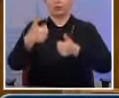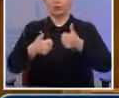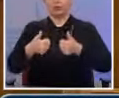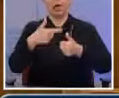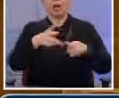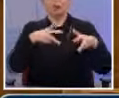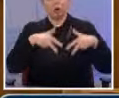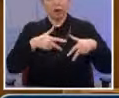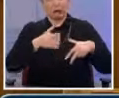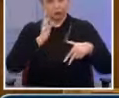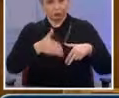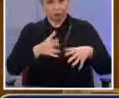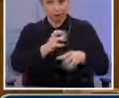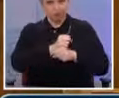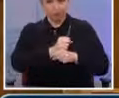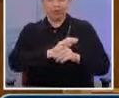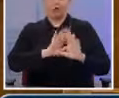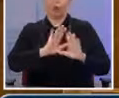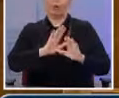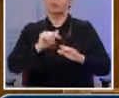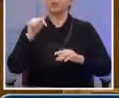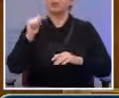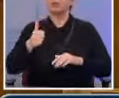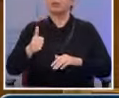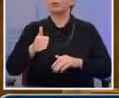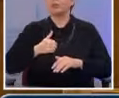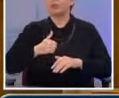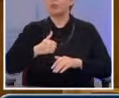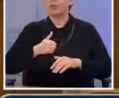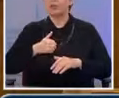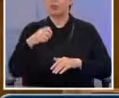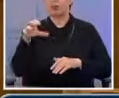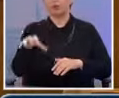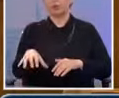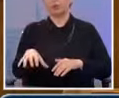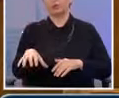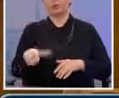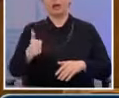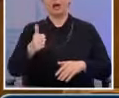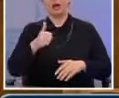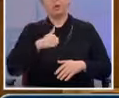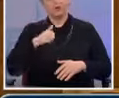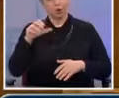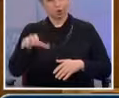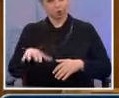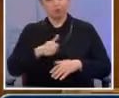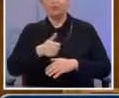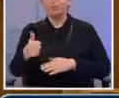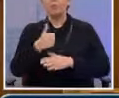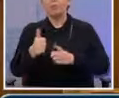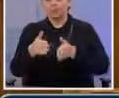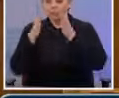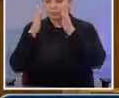τομέας. Ένας ιδιωτικός τομέας όμως που δεν θα ακολουθεί μονοπωλιακές πρακτικές